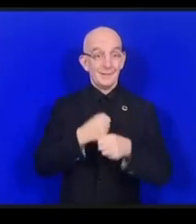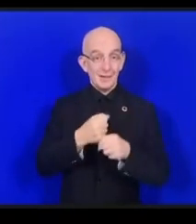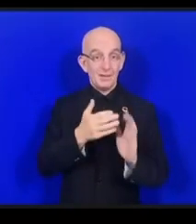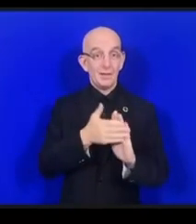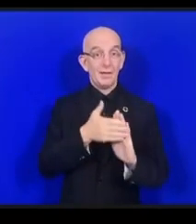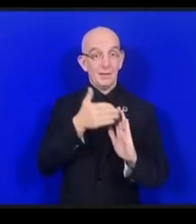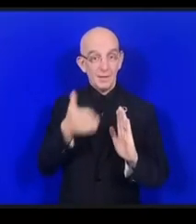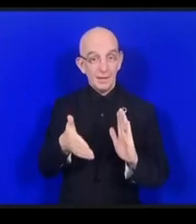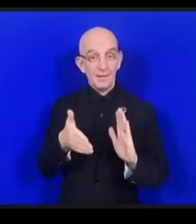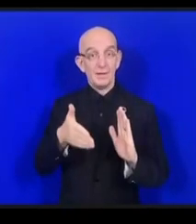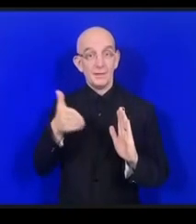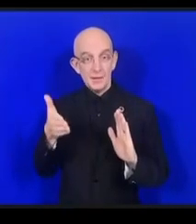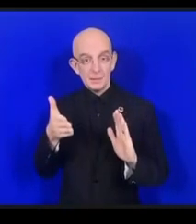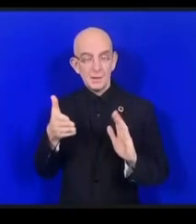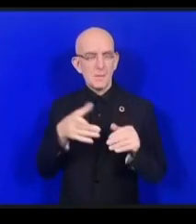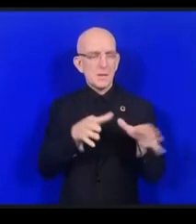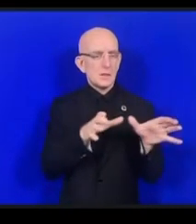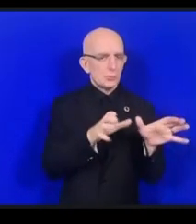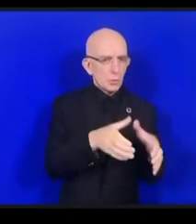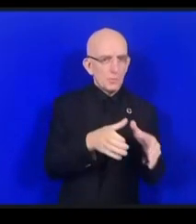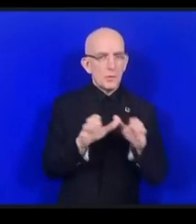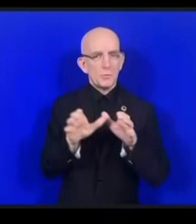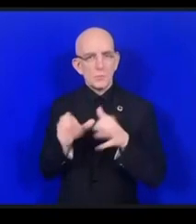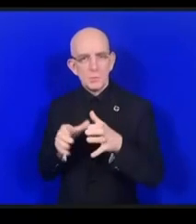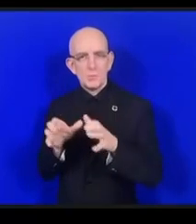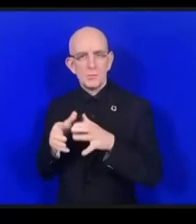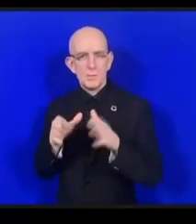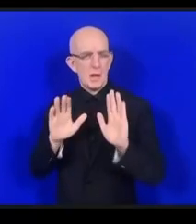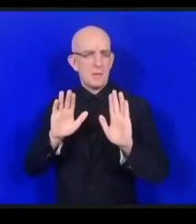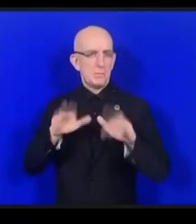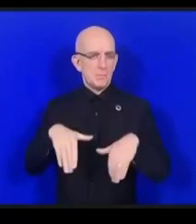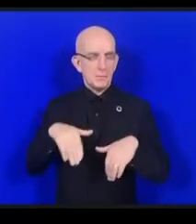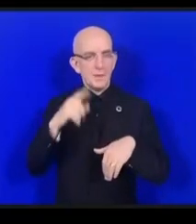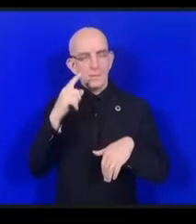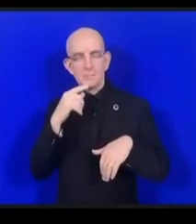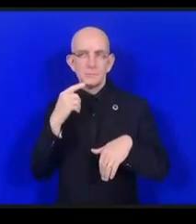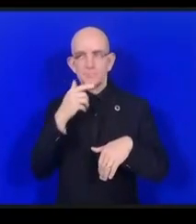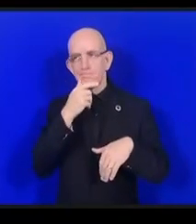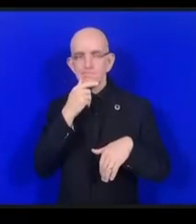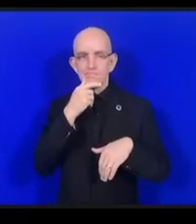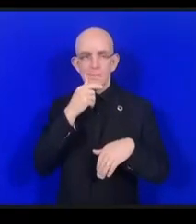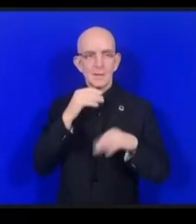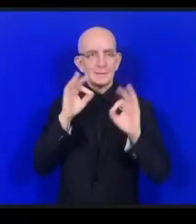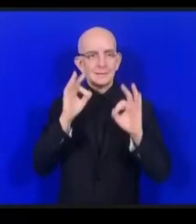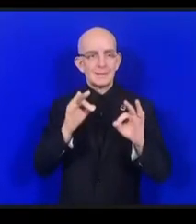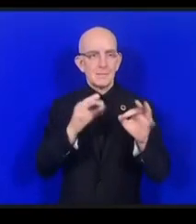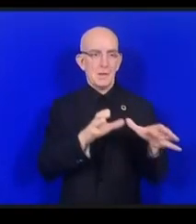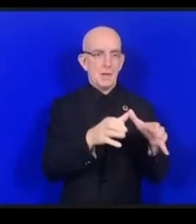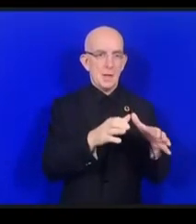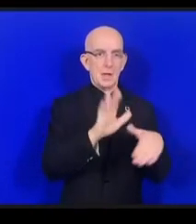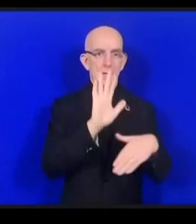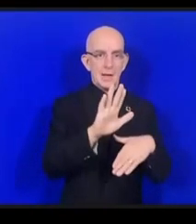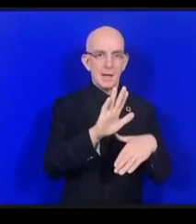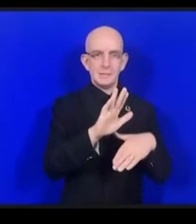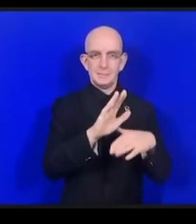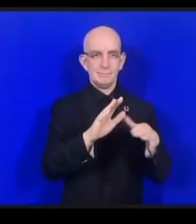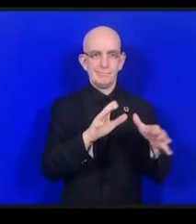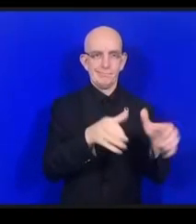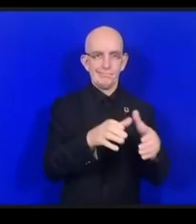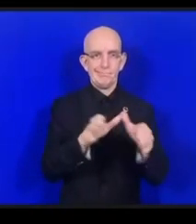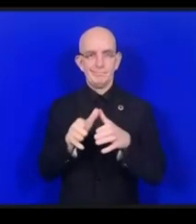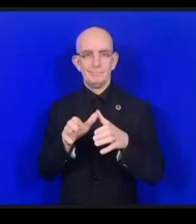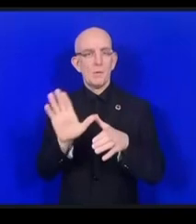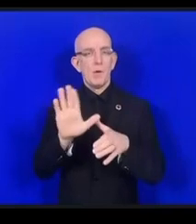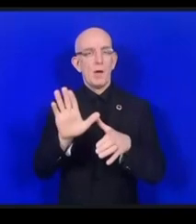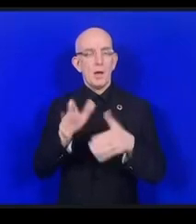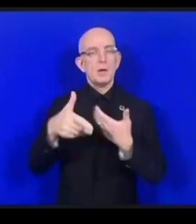Donc, plutôt que des groupes de travail, ils ont créé ces groupes appelés coalitions dynamiques plus formelles. Il y en a aujourd